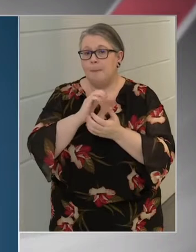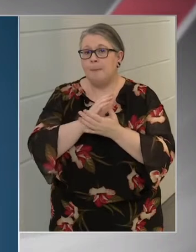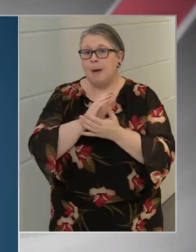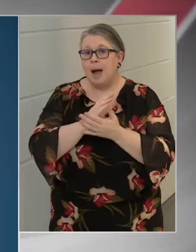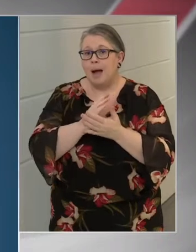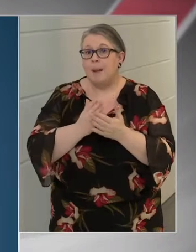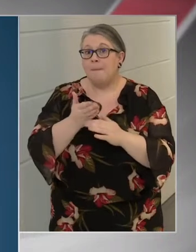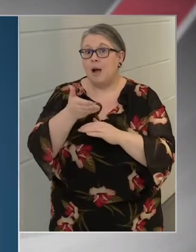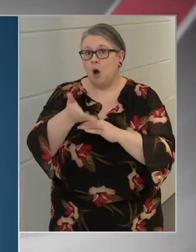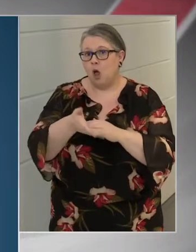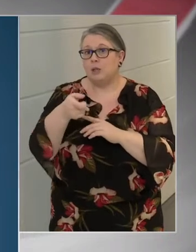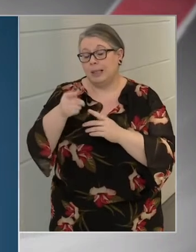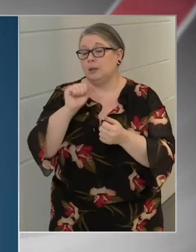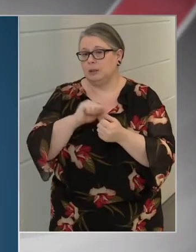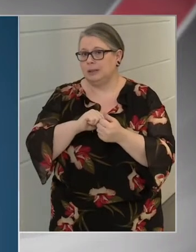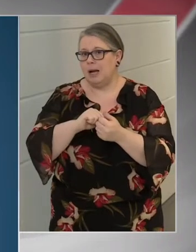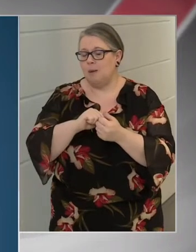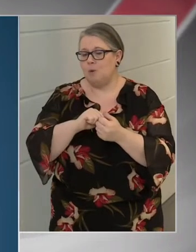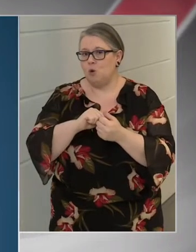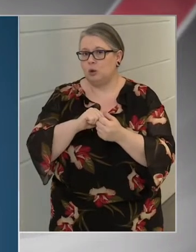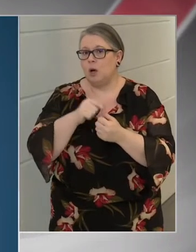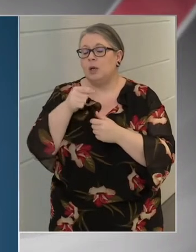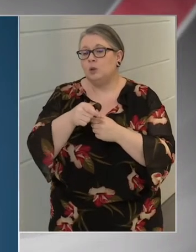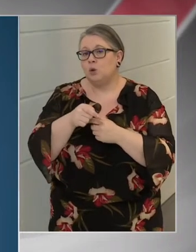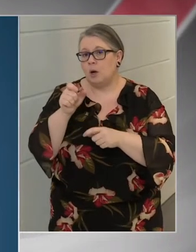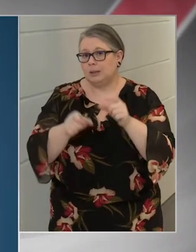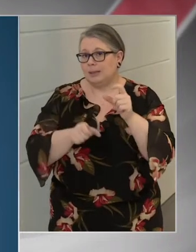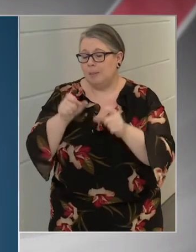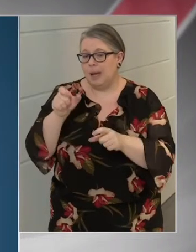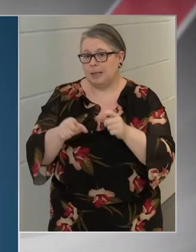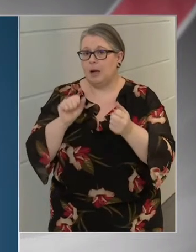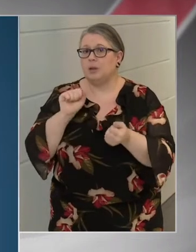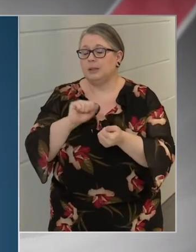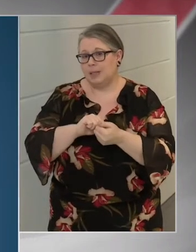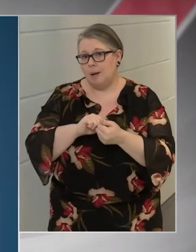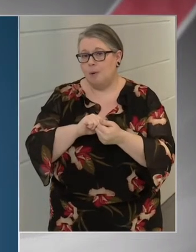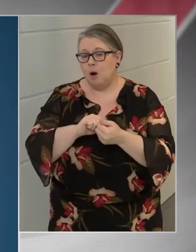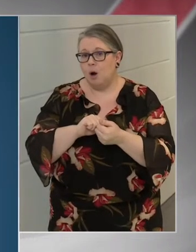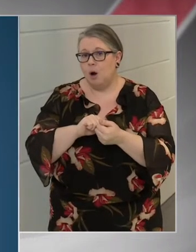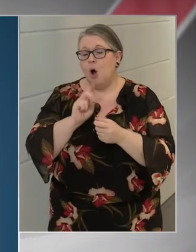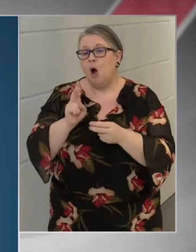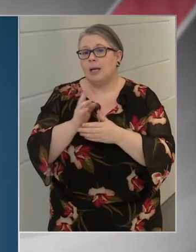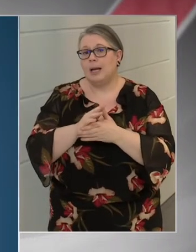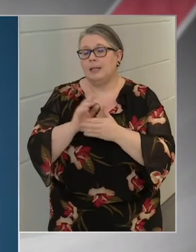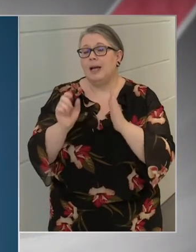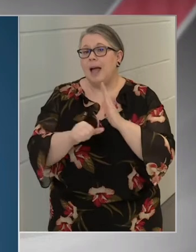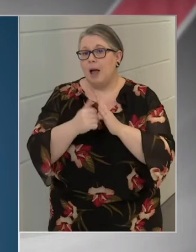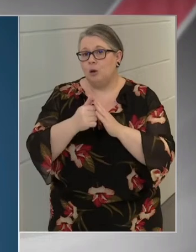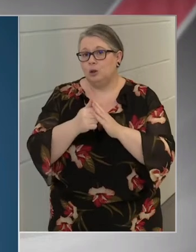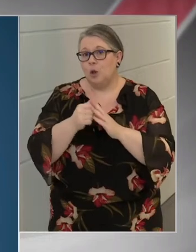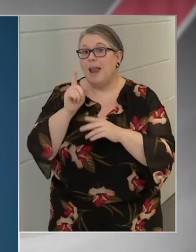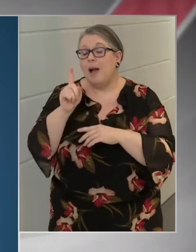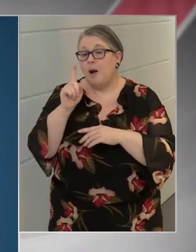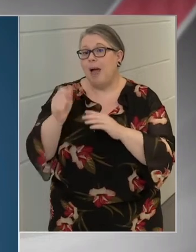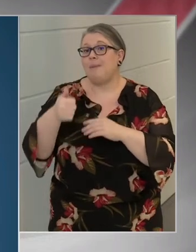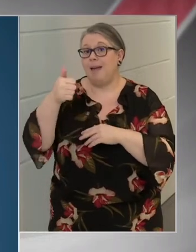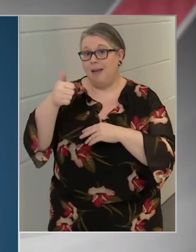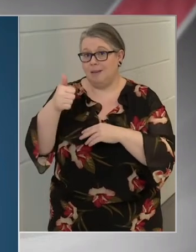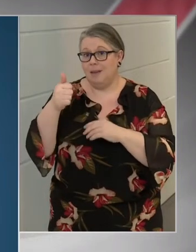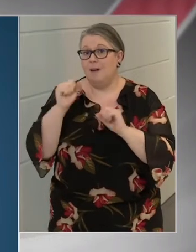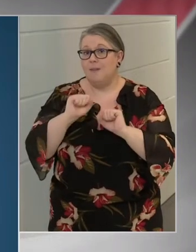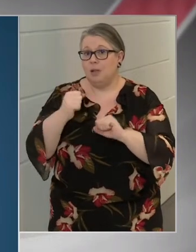meghaladta ezt a számot, azoknak a személyeknek a száma, akiket először legalább egy